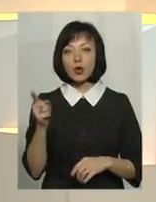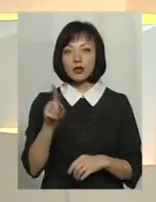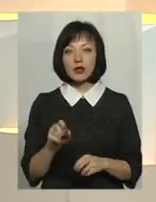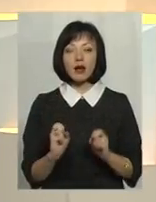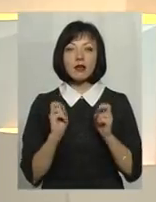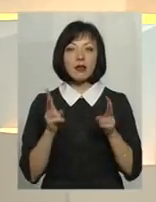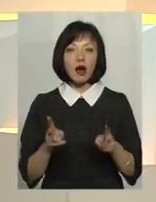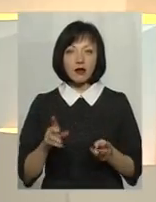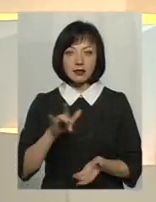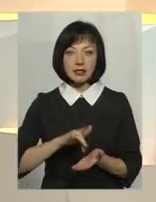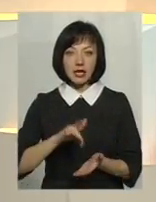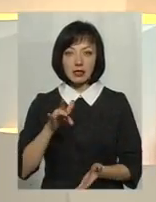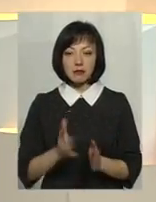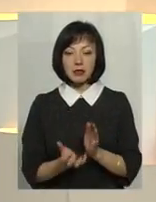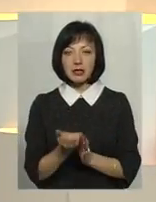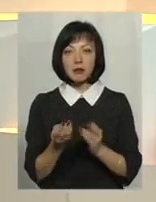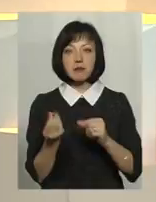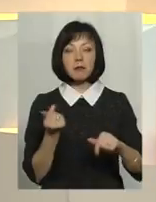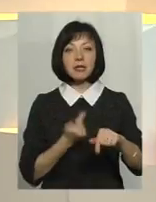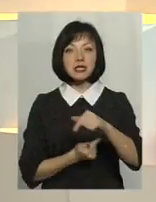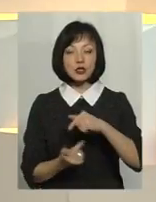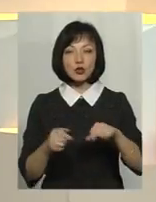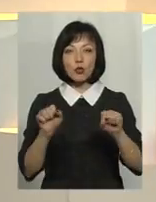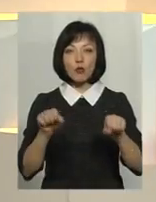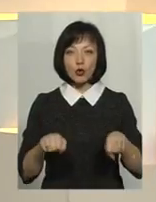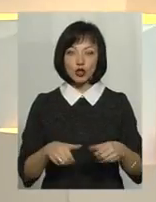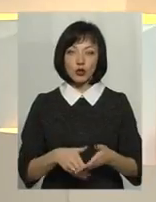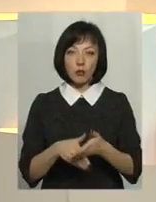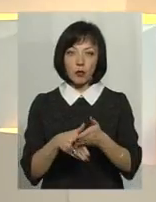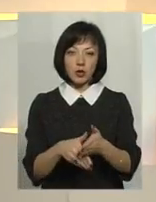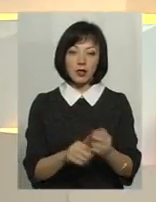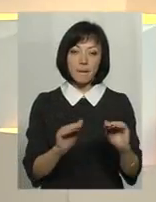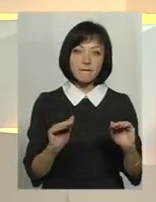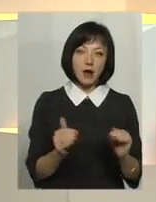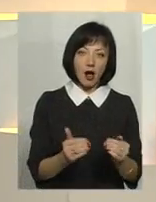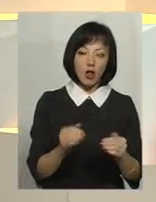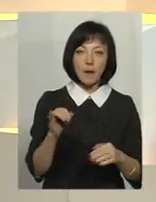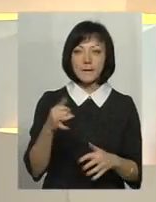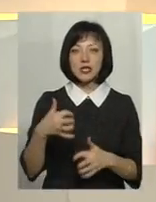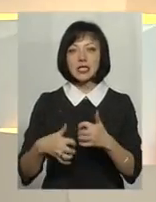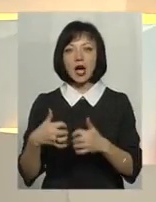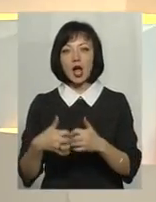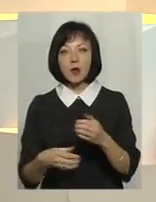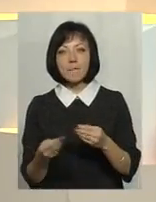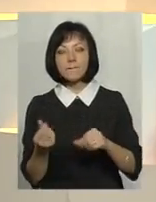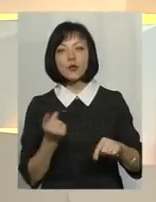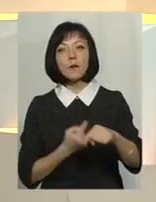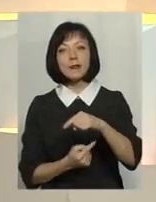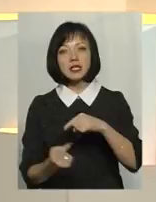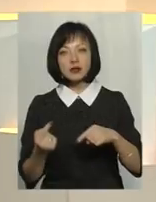Центр підтримки бізнесу може допомогти малому і середньому бізнесу,